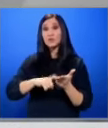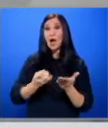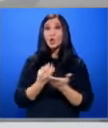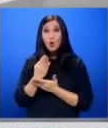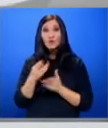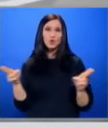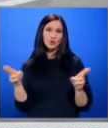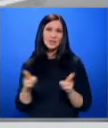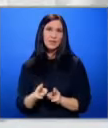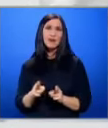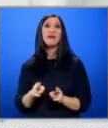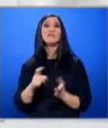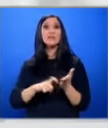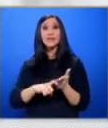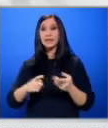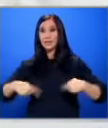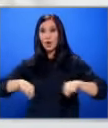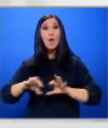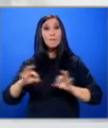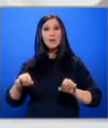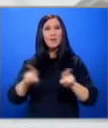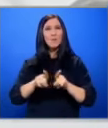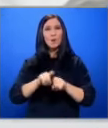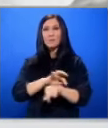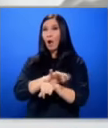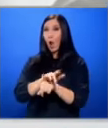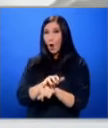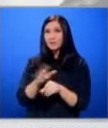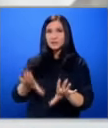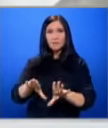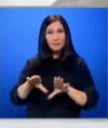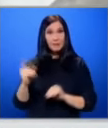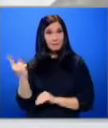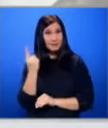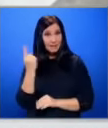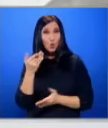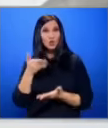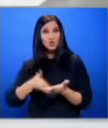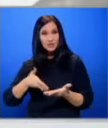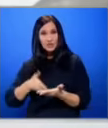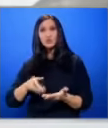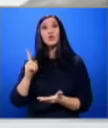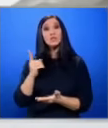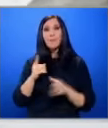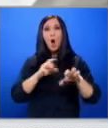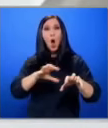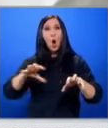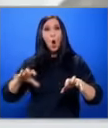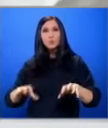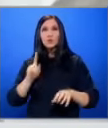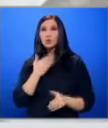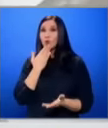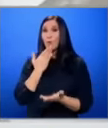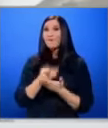вече засегнатите региони А мерки подобни на ковидните Се предприемат само частично Само в областите в които се